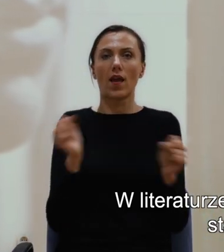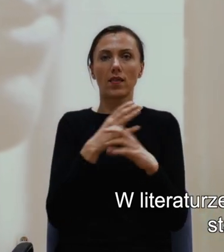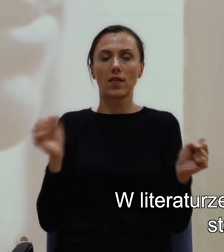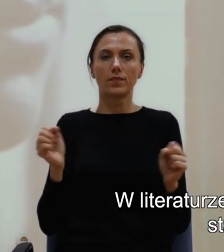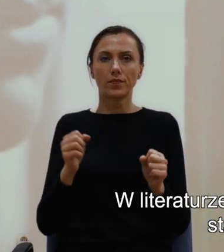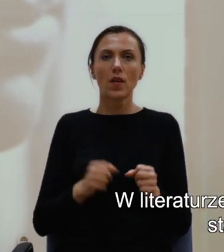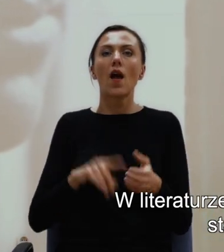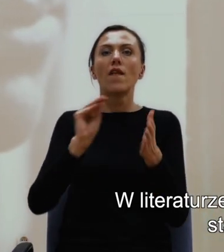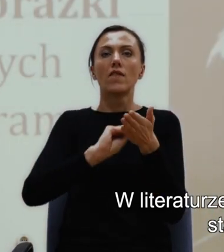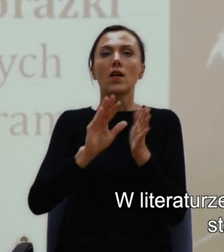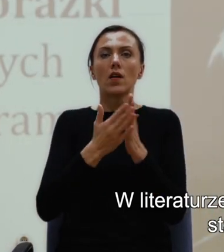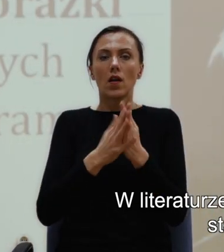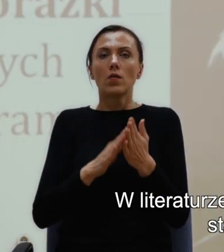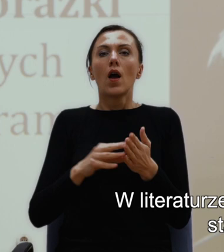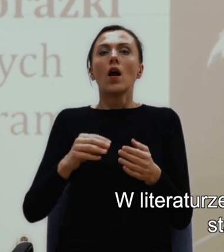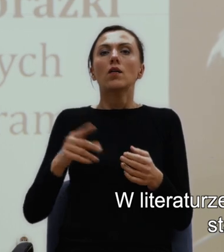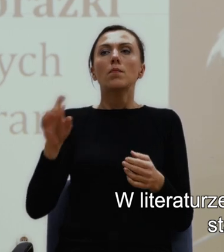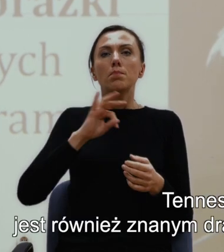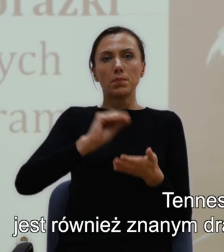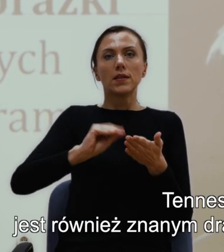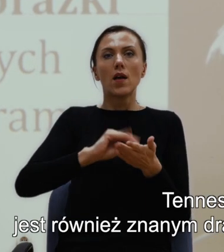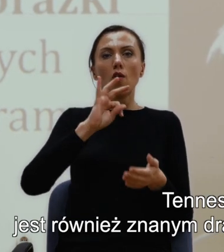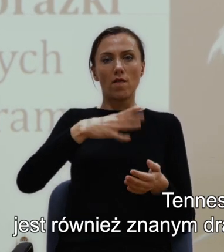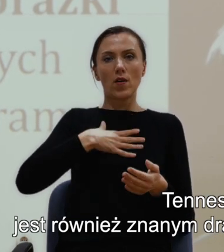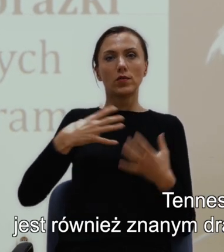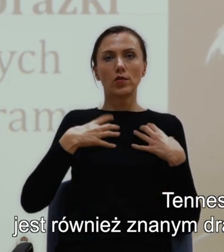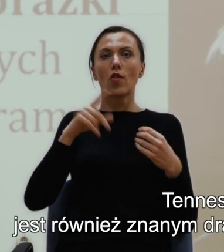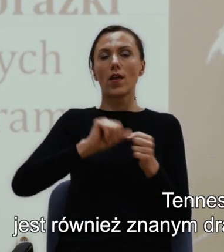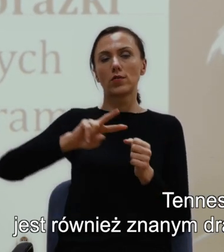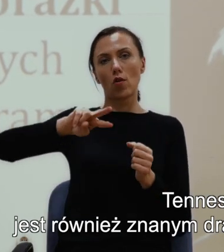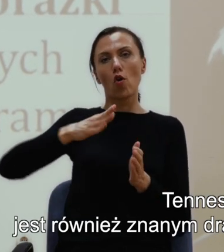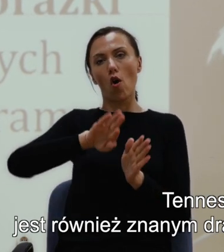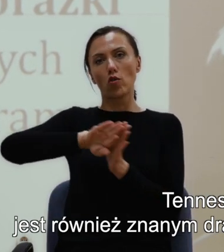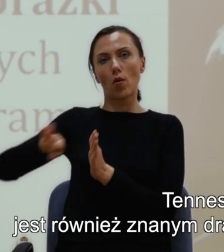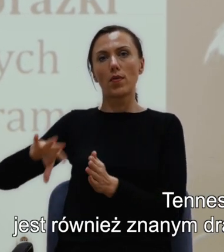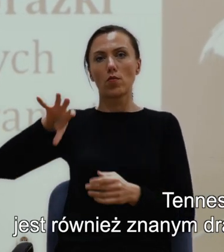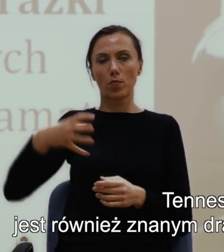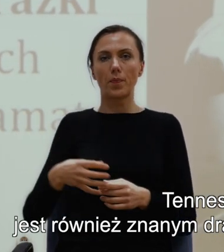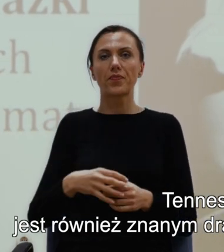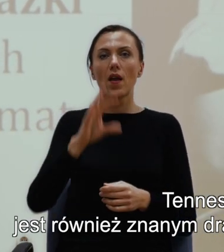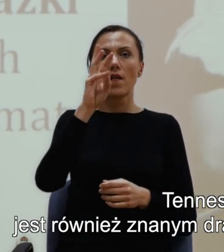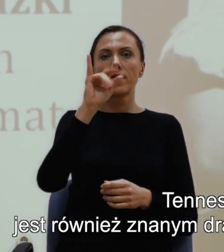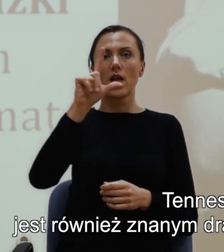całą osobną kategorię. Tennessee Williams, urodzony w Missouri, jest